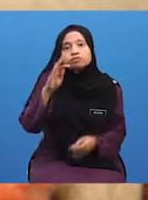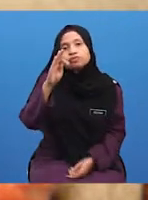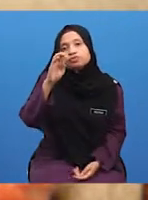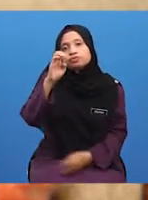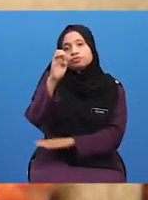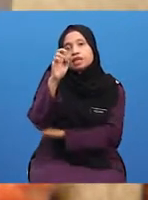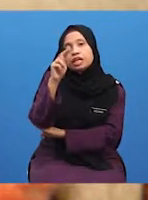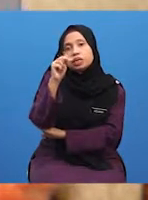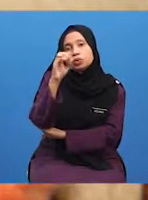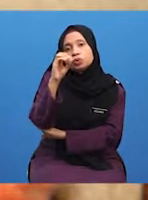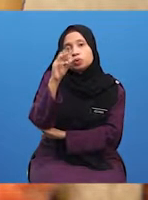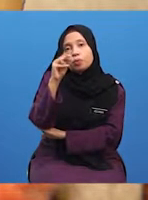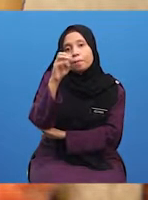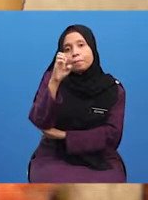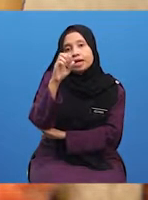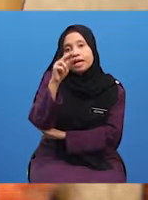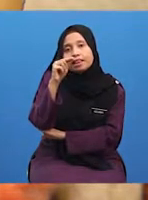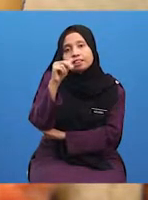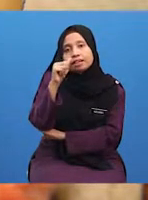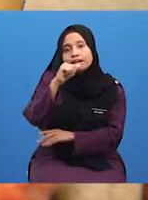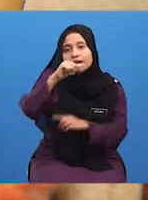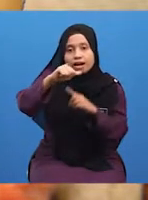dengan kehidupan manusia.